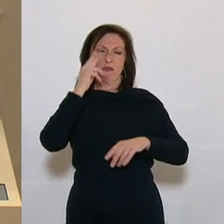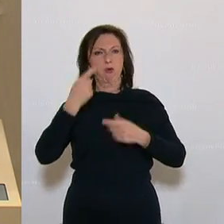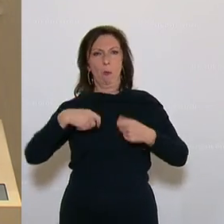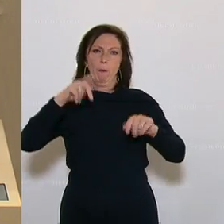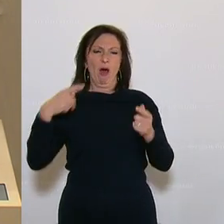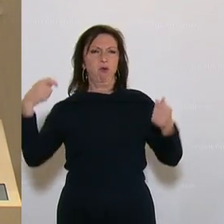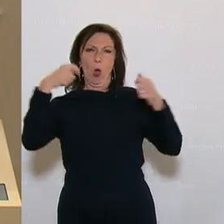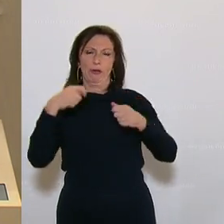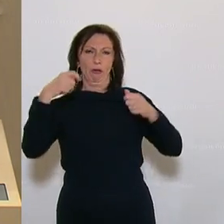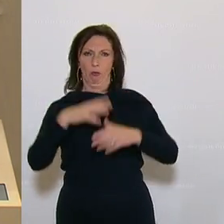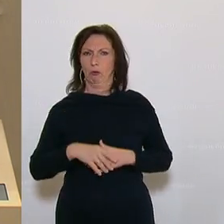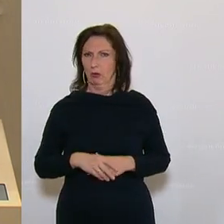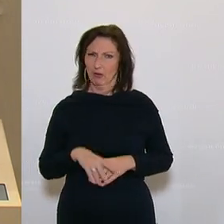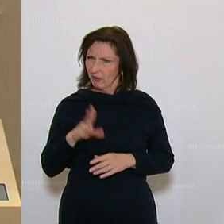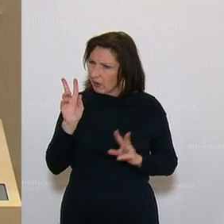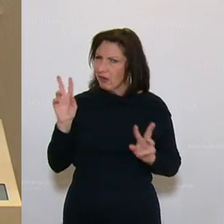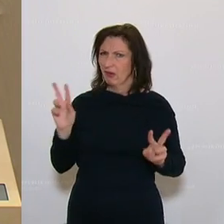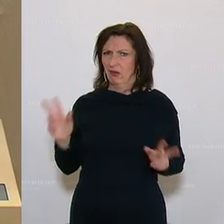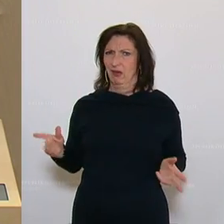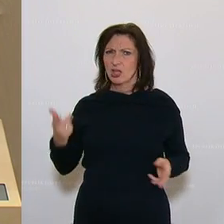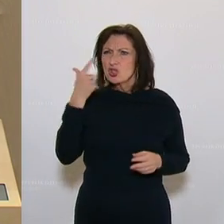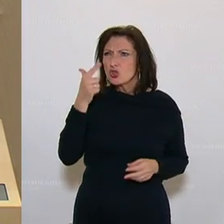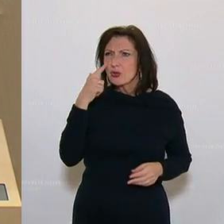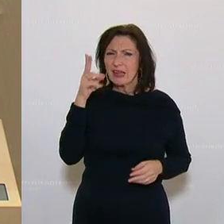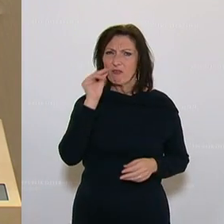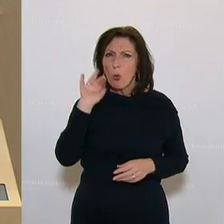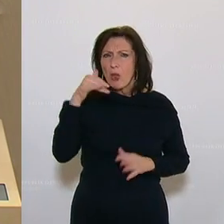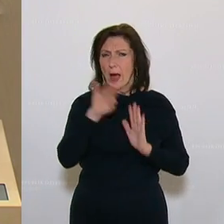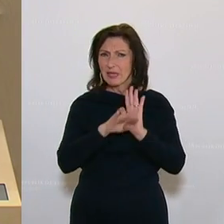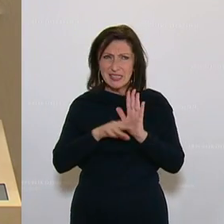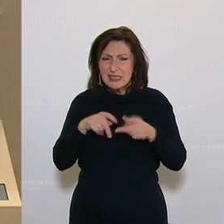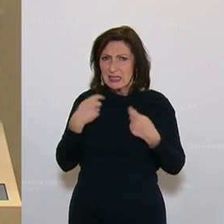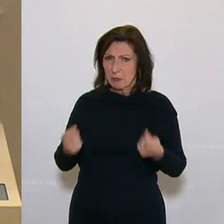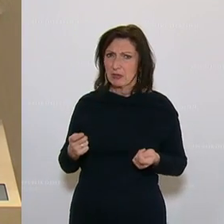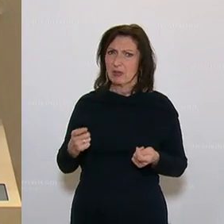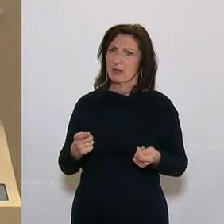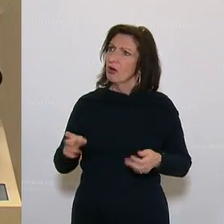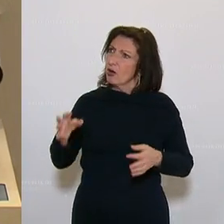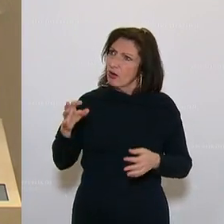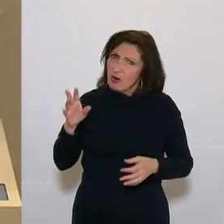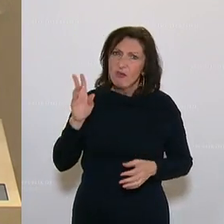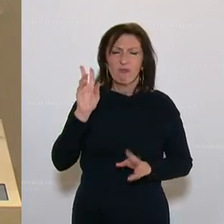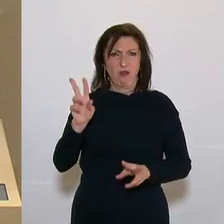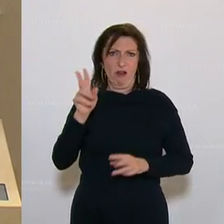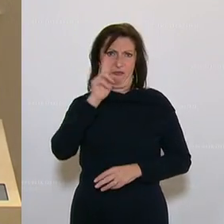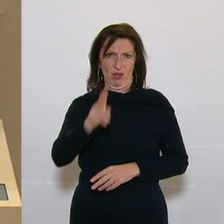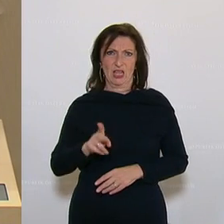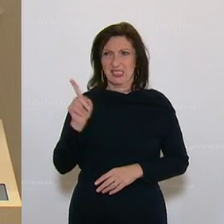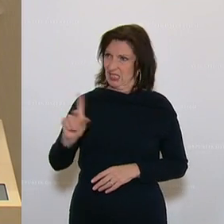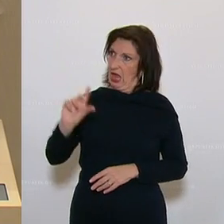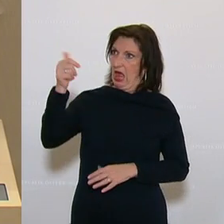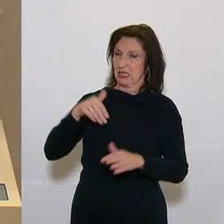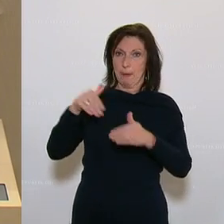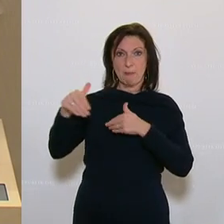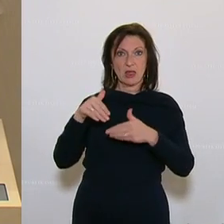auf. Ganz ehrlich, es gibt ein Studierendenwohnheimgesetz. Und ich finde es wirklich dreist, Sie sind jetzt auch der erste Minister,